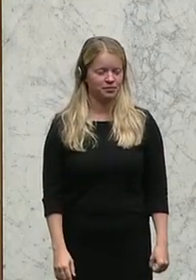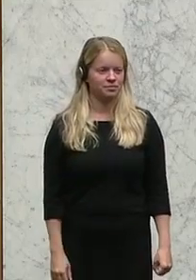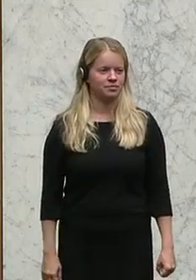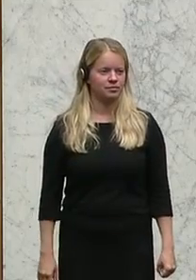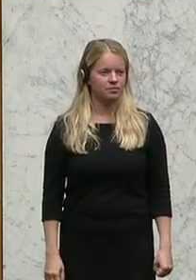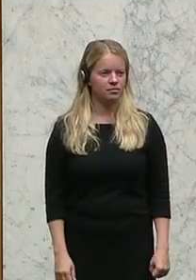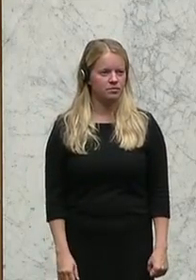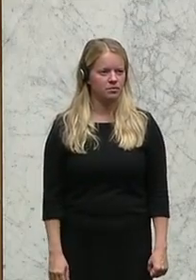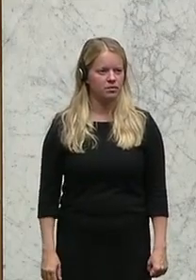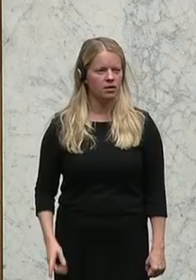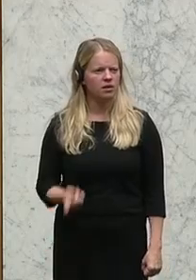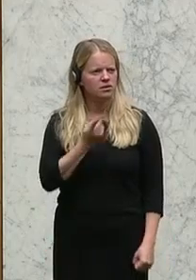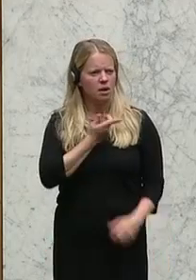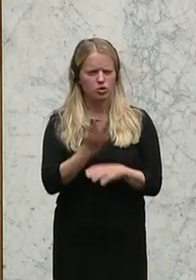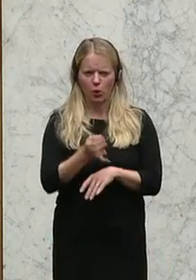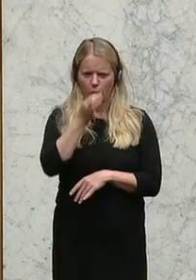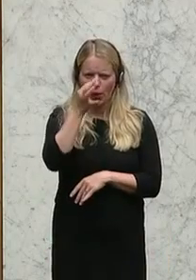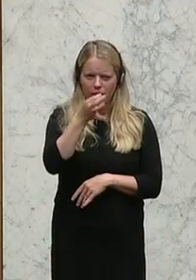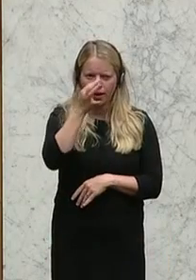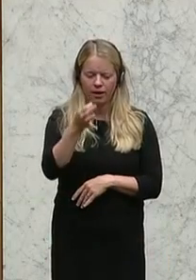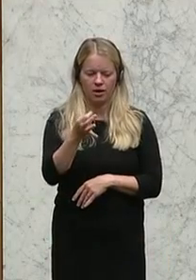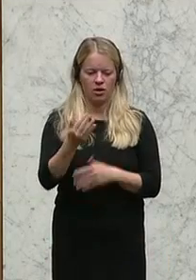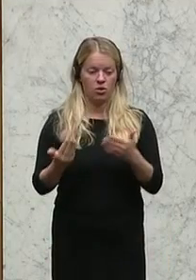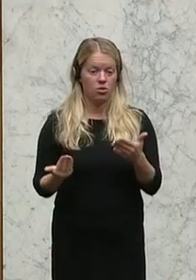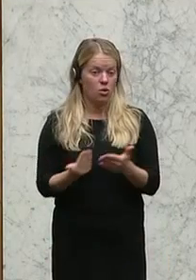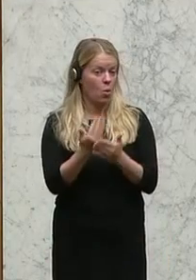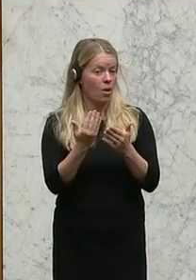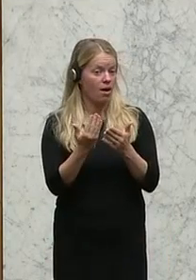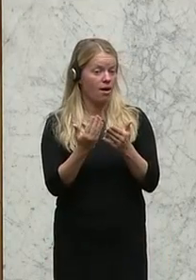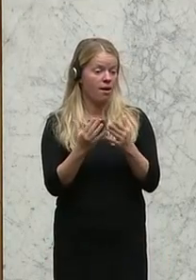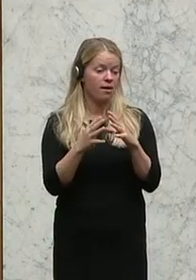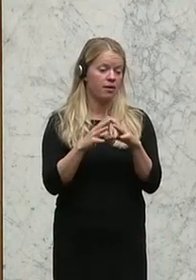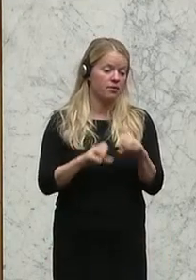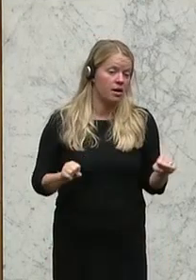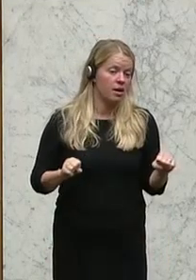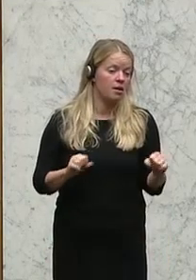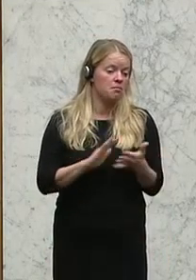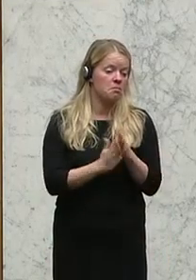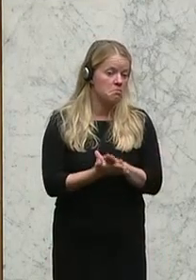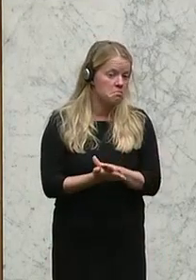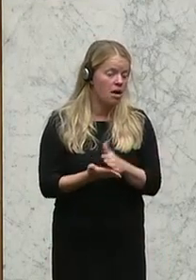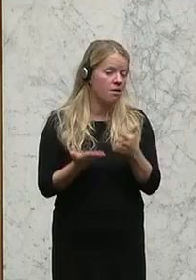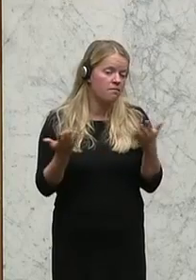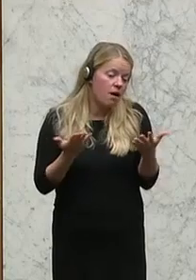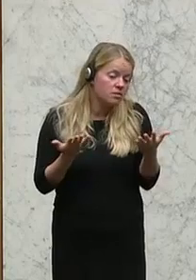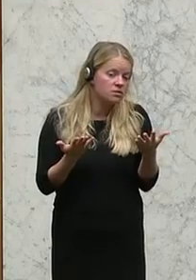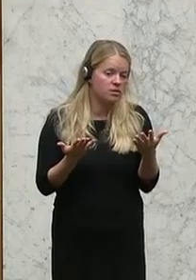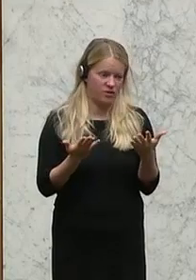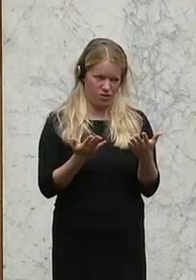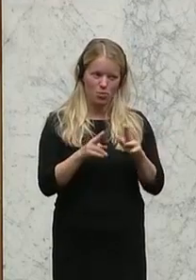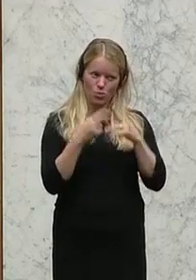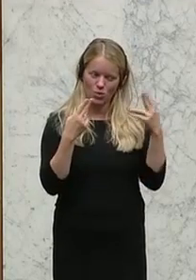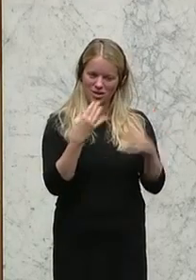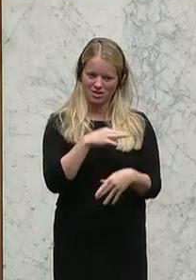Und ich bin schon neugierig, was der neue Deal vom Bundeskanzler Kern bedeutet. Ist der neue Deal